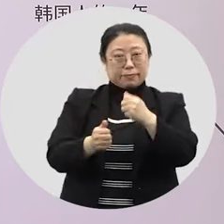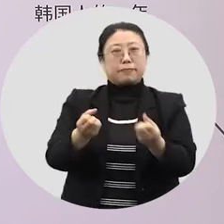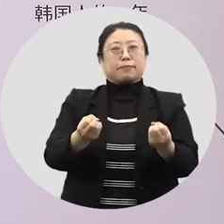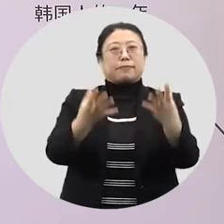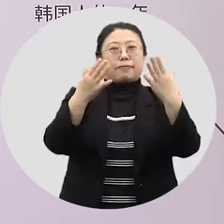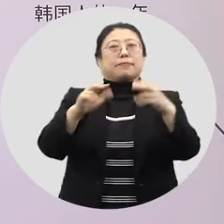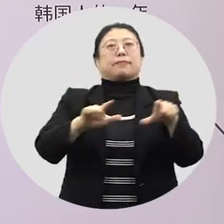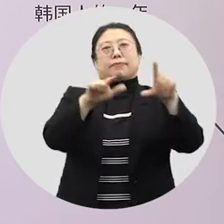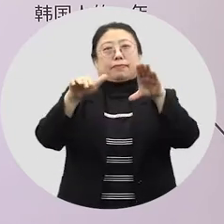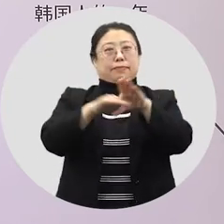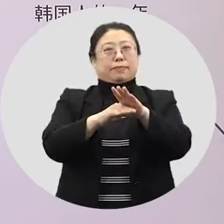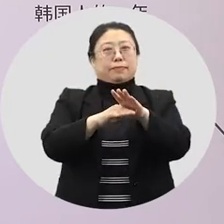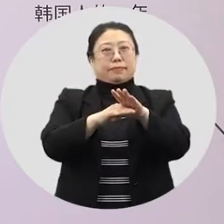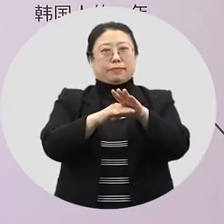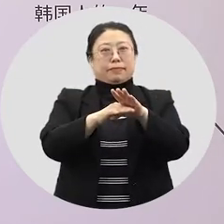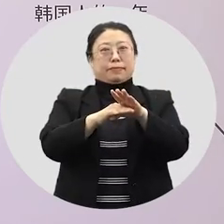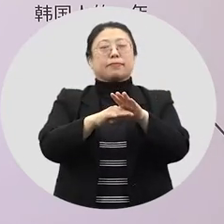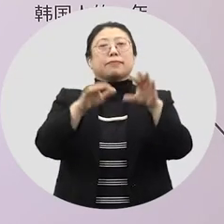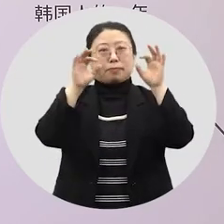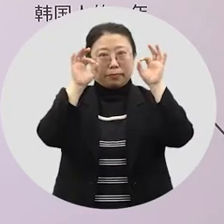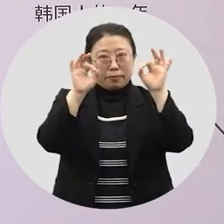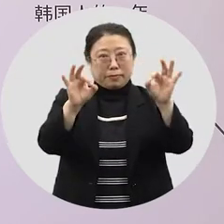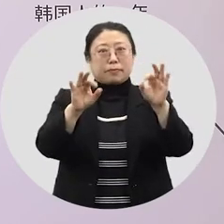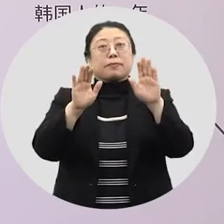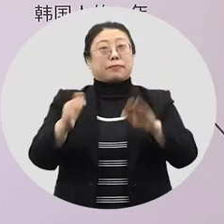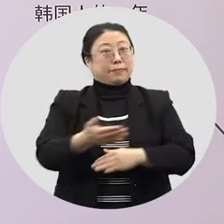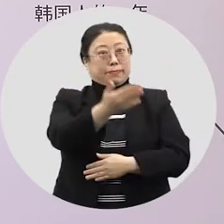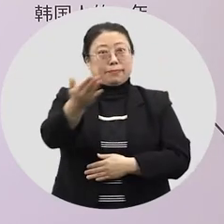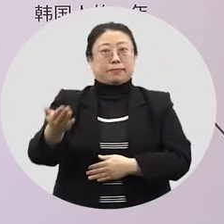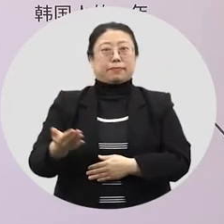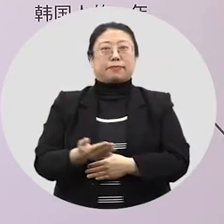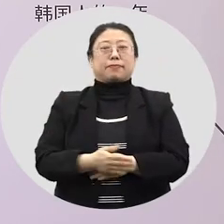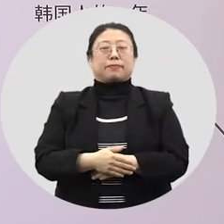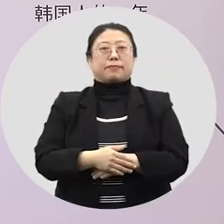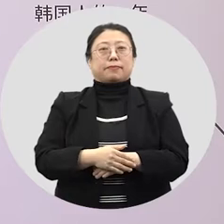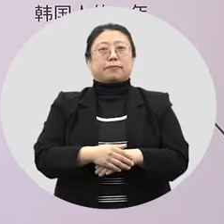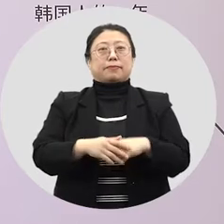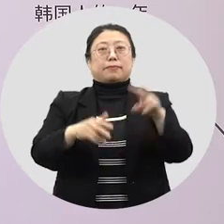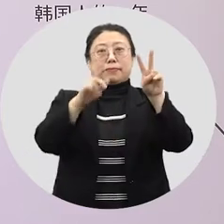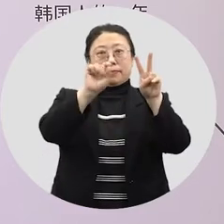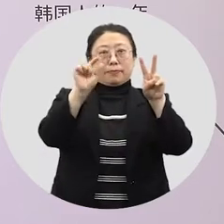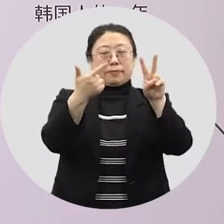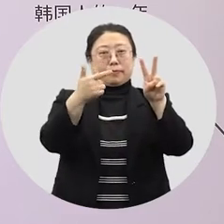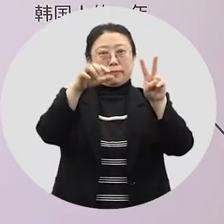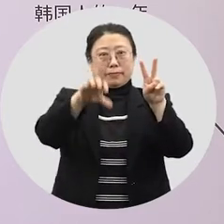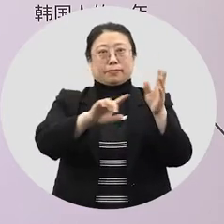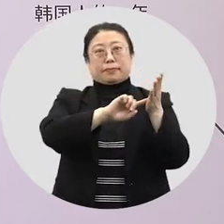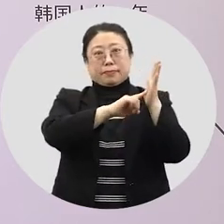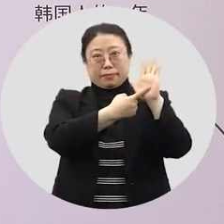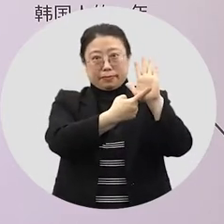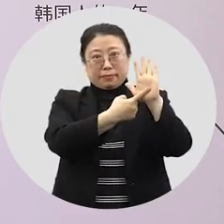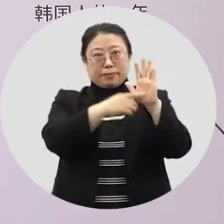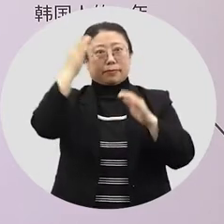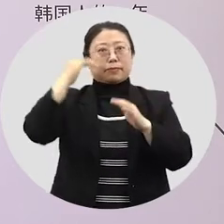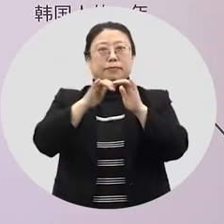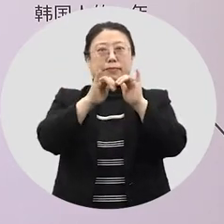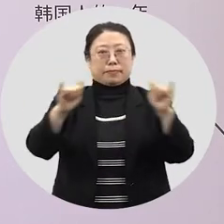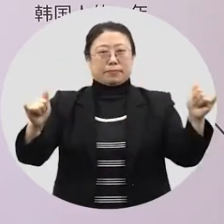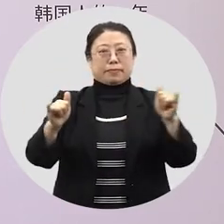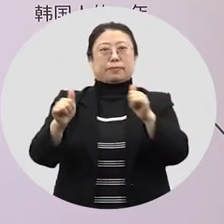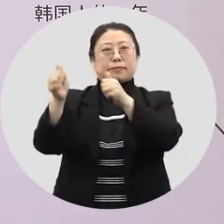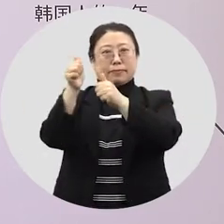살펴볼 수 있는데요. 오늘 여러분과 상설전시관 2관에서 전시 중인 한국인의